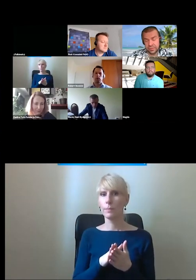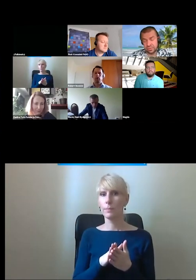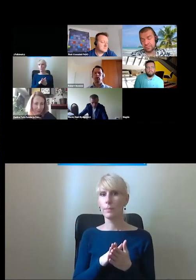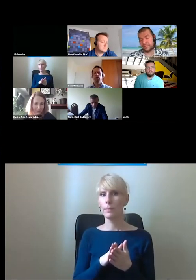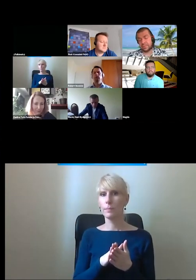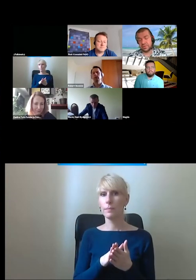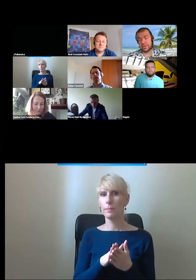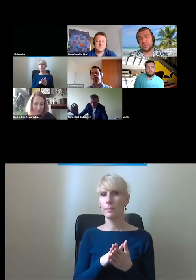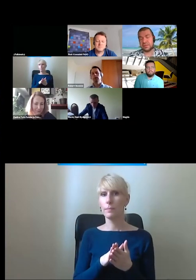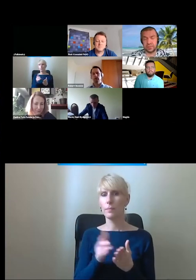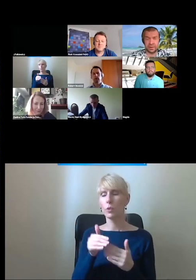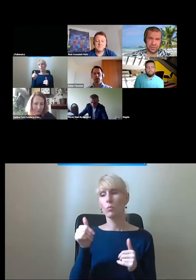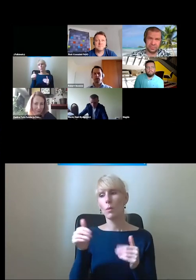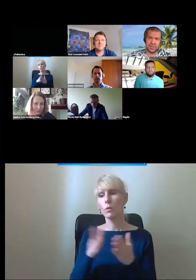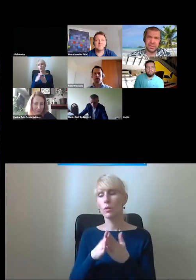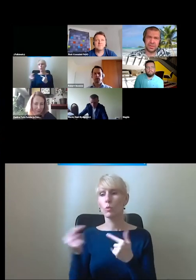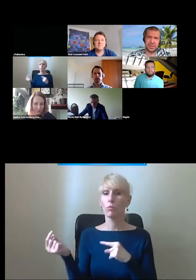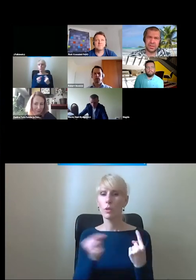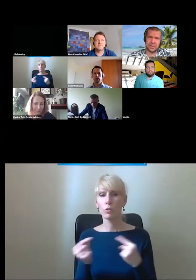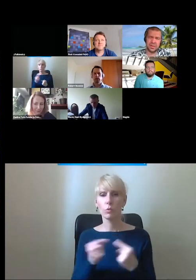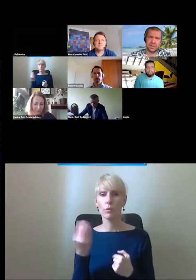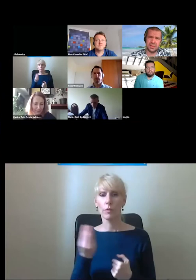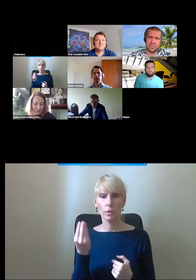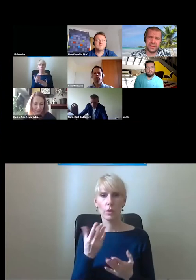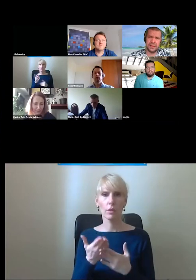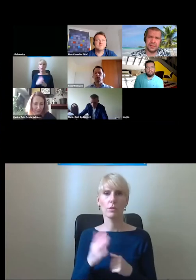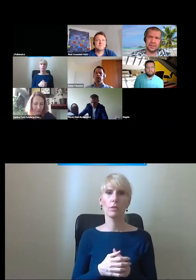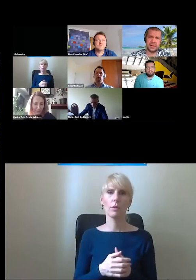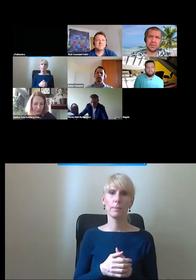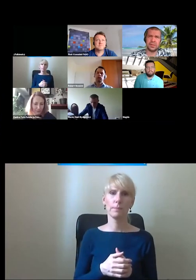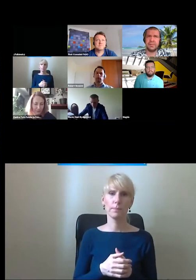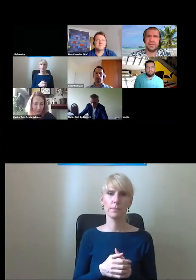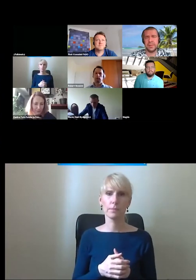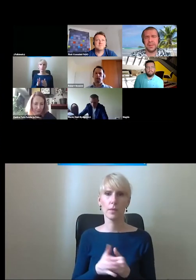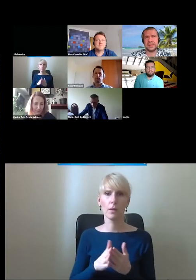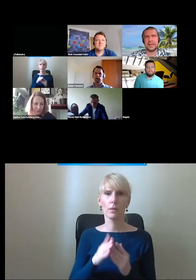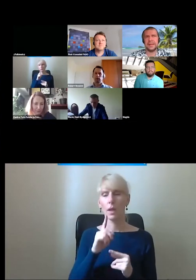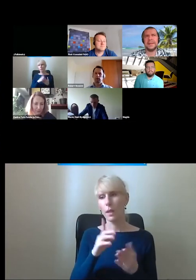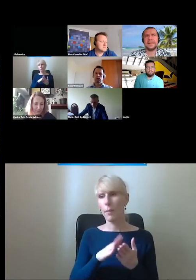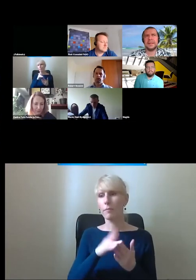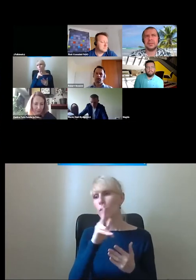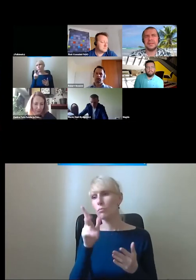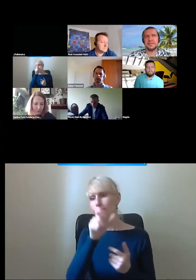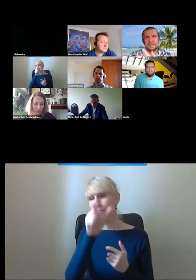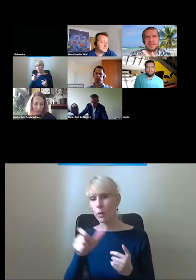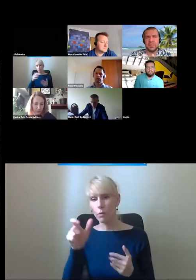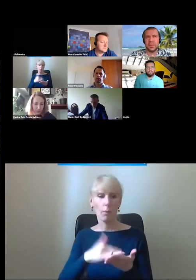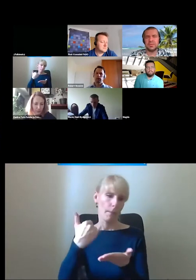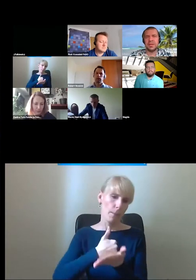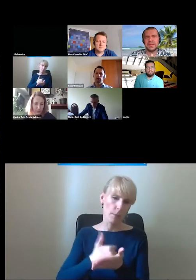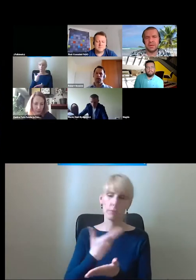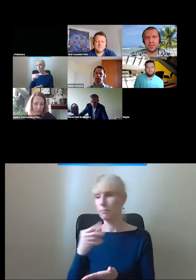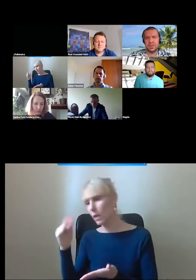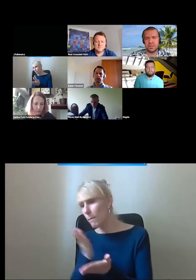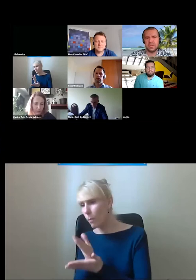który też, no można dyskutować o nim, czy, czy, czy jest dobry, czy zły i na kogo trafiliśmy i tak dalej. Natomiast film